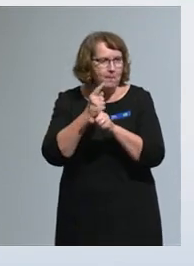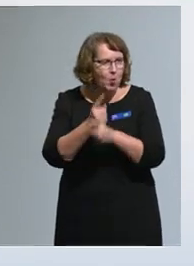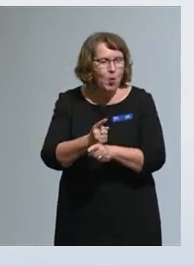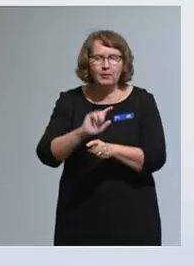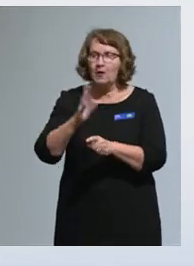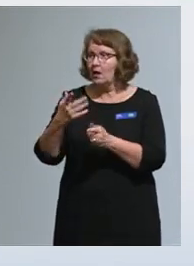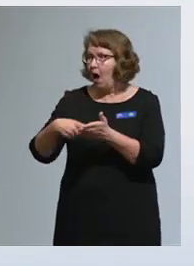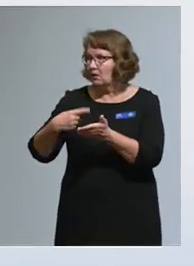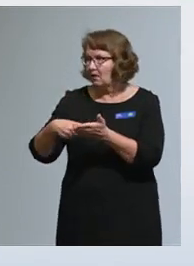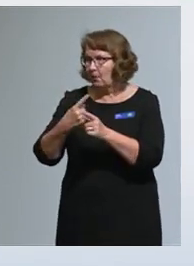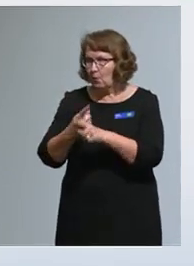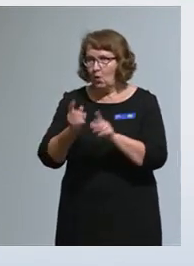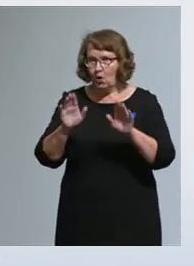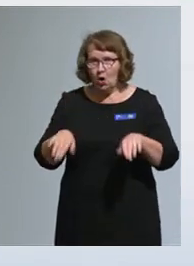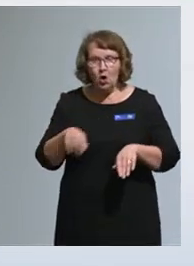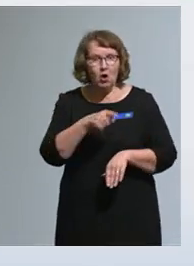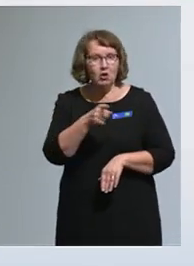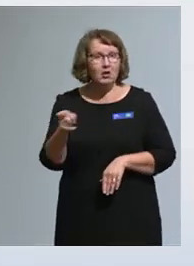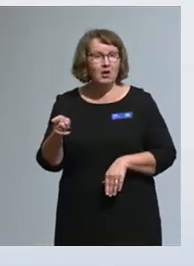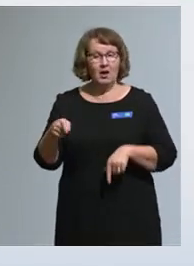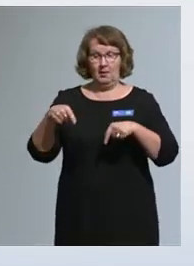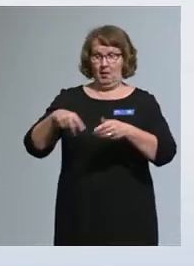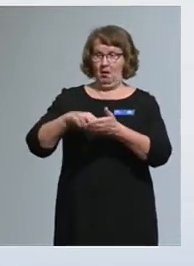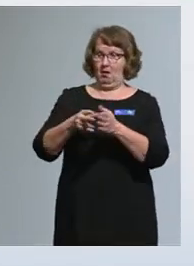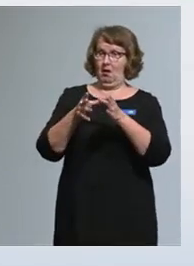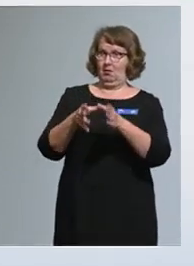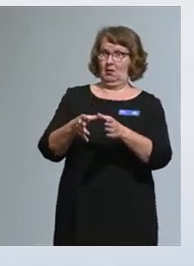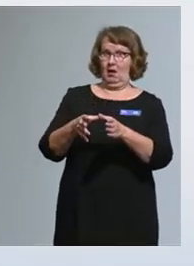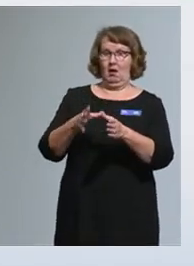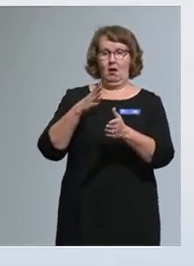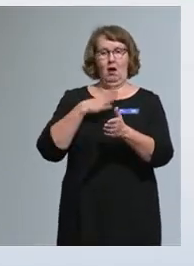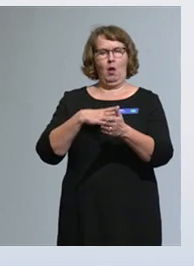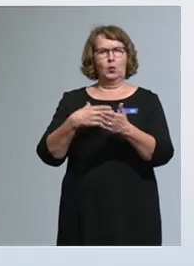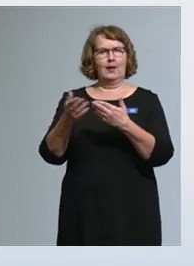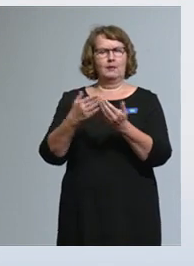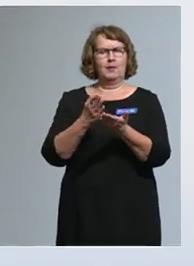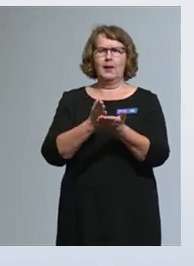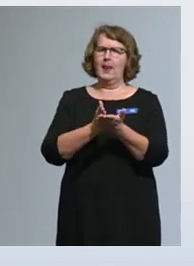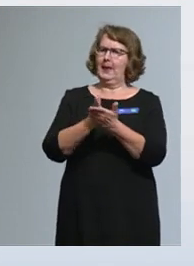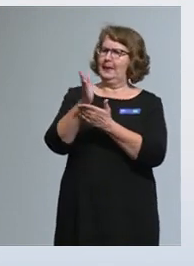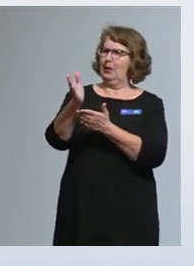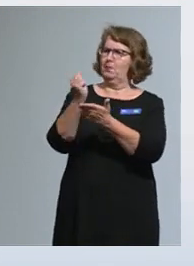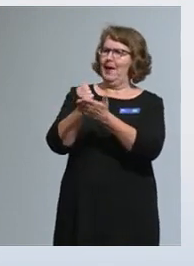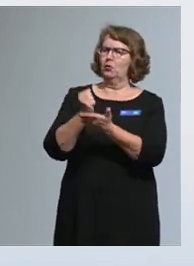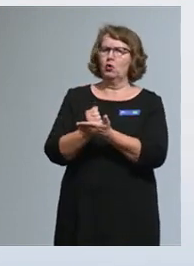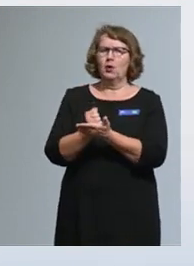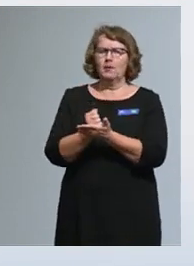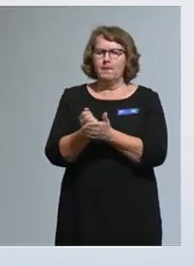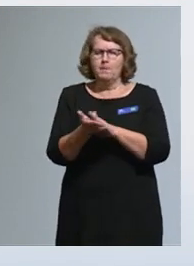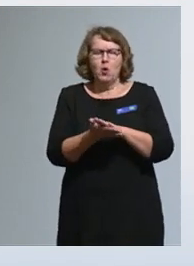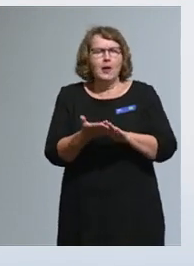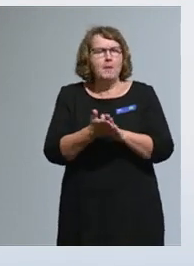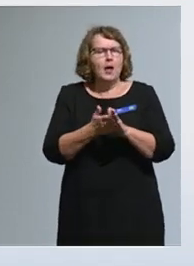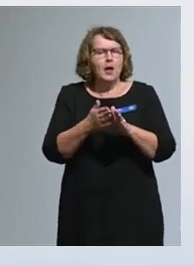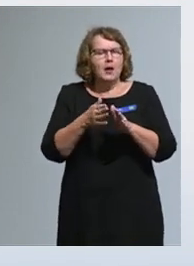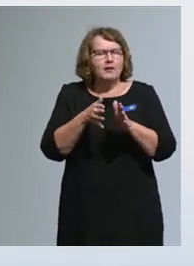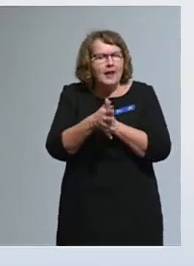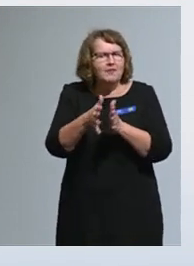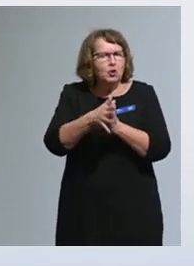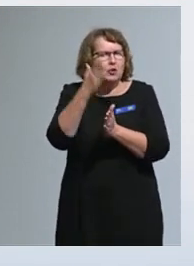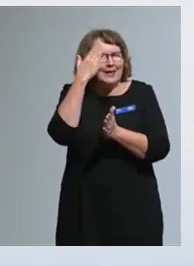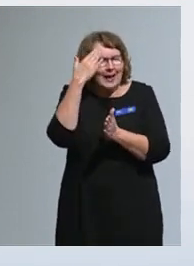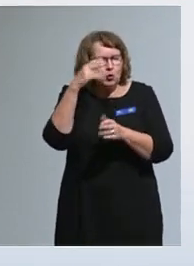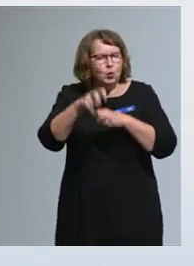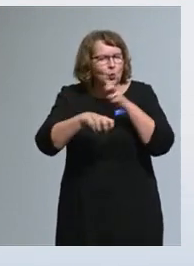ylipäätänsä haluamme tässä hankkeessa tehdä linjaukset perustuen tutkittuun selvitettyyn tietoon. Joten me olemme